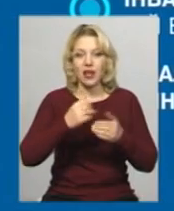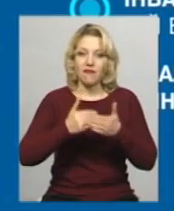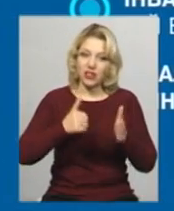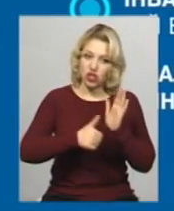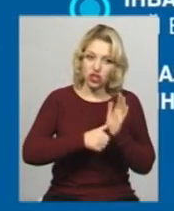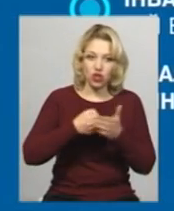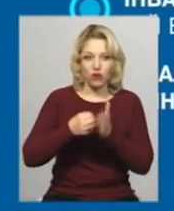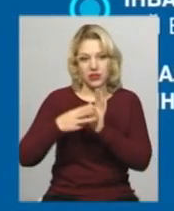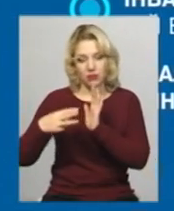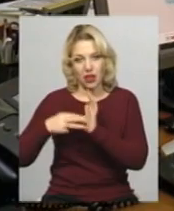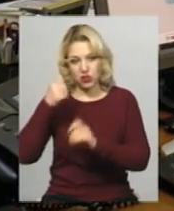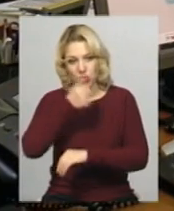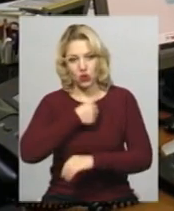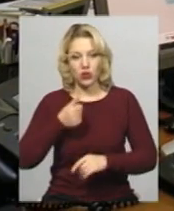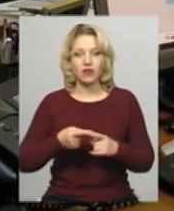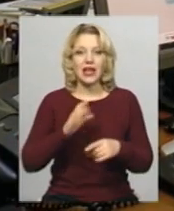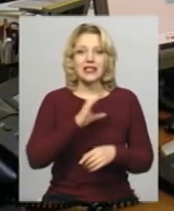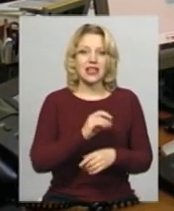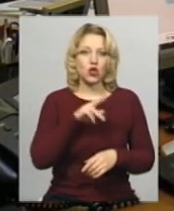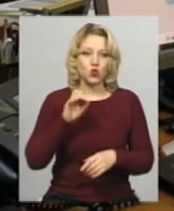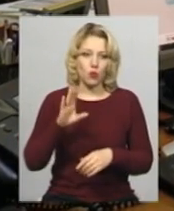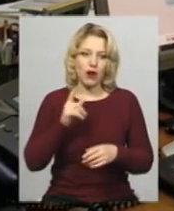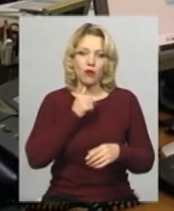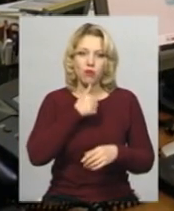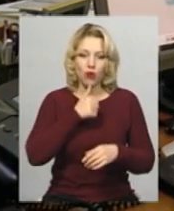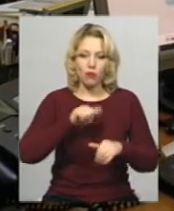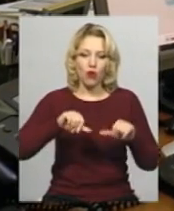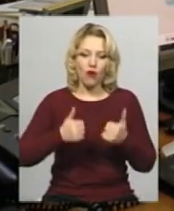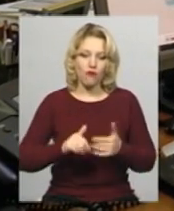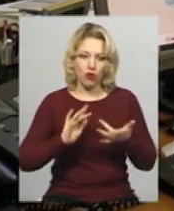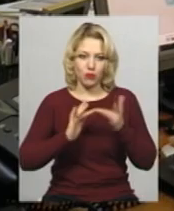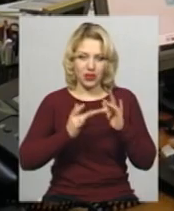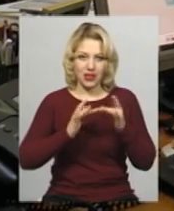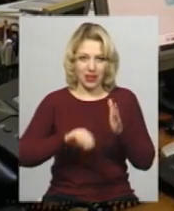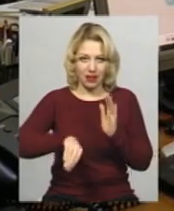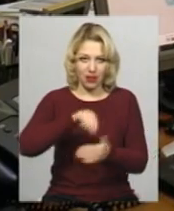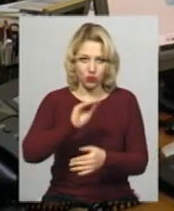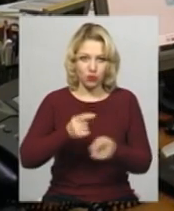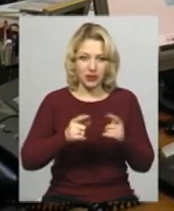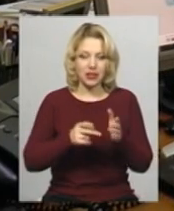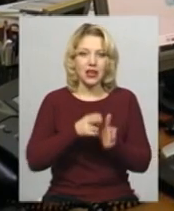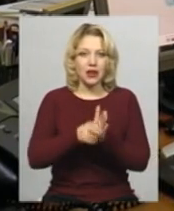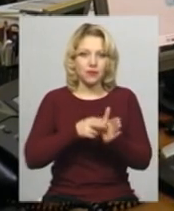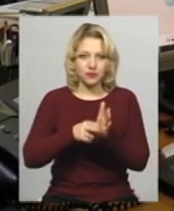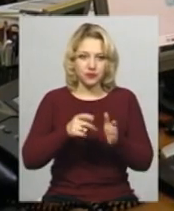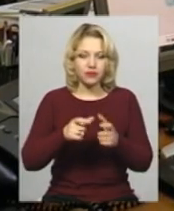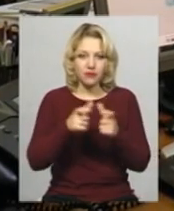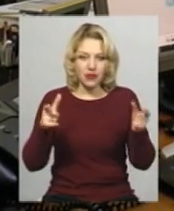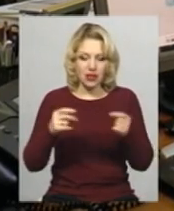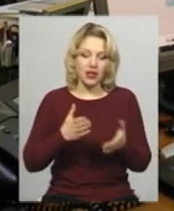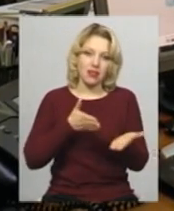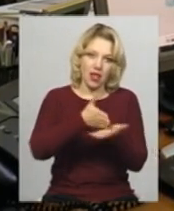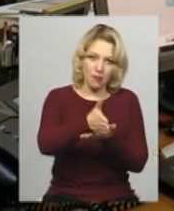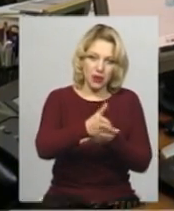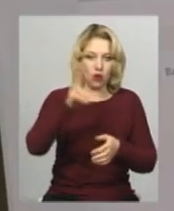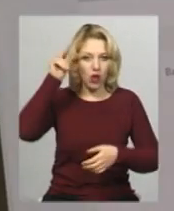до 18 років. Сергій Чумак пробує оформити проїзний квиток через інтернет. Обирає напрямок, дату, потяг